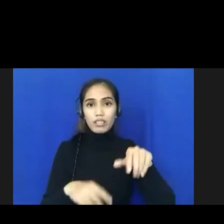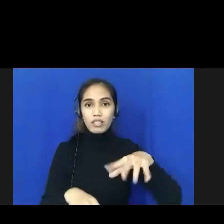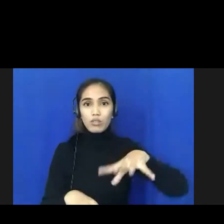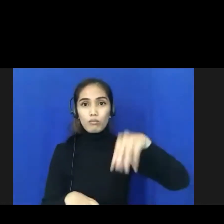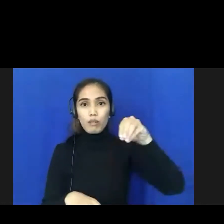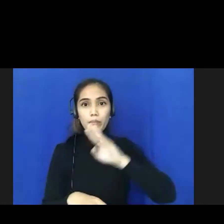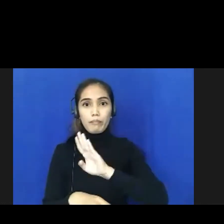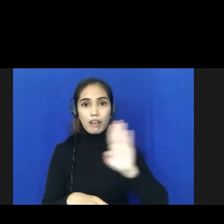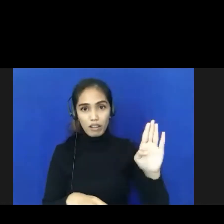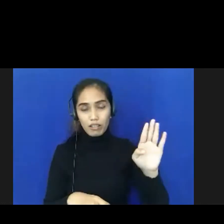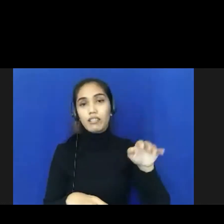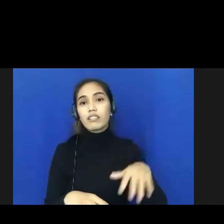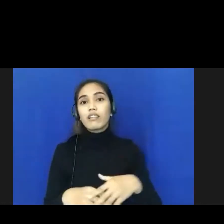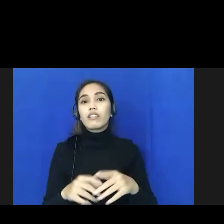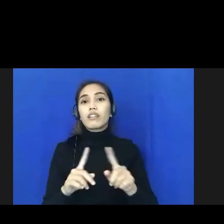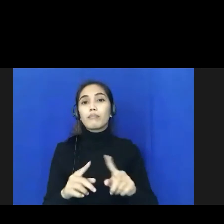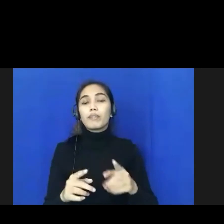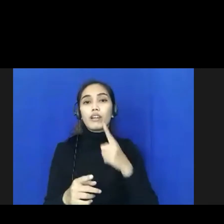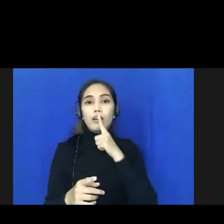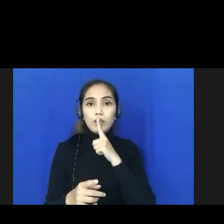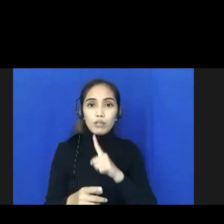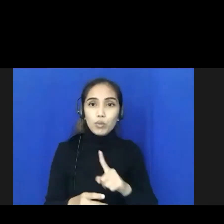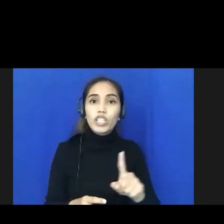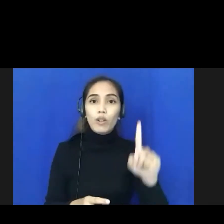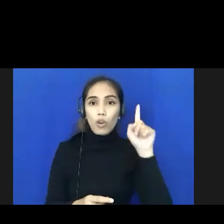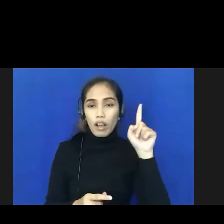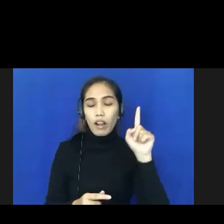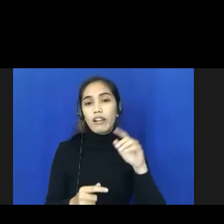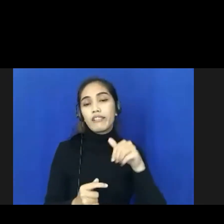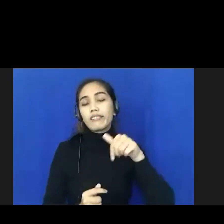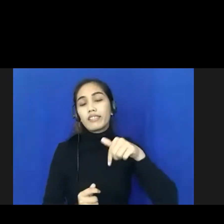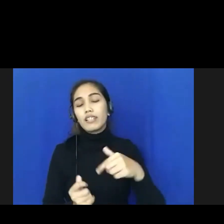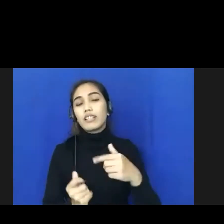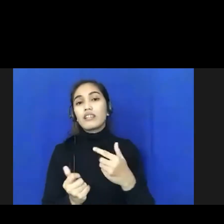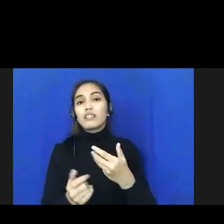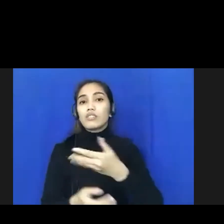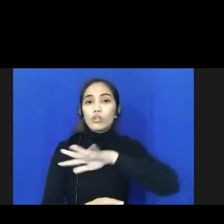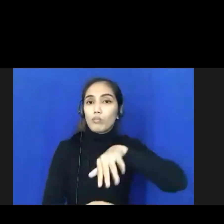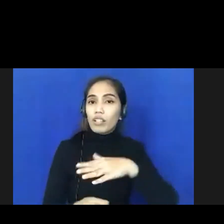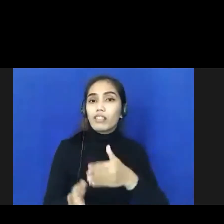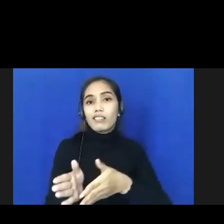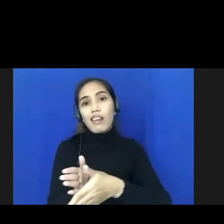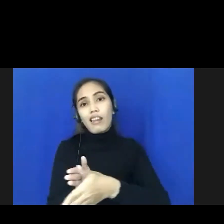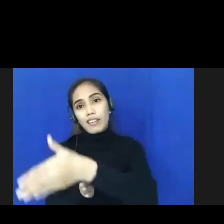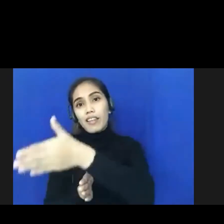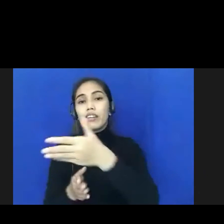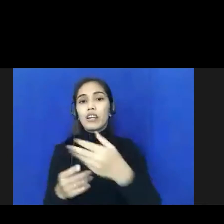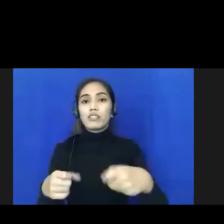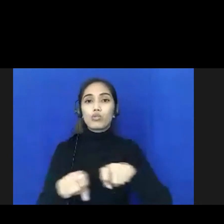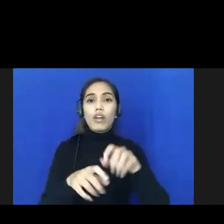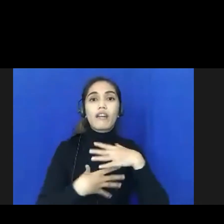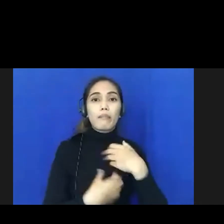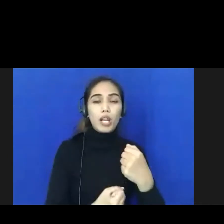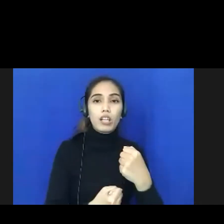tapi ya puji Tuhan sampai dengan saat ini ya semua kita jalani sesuai dengan harapan